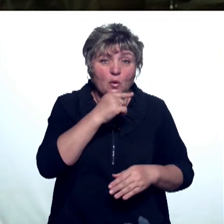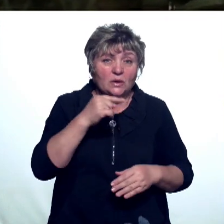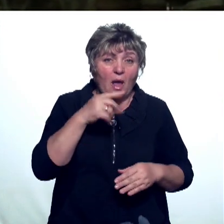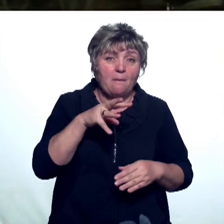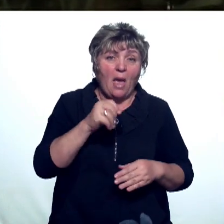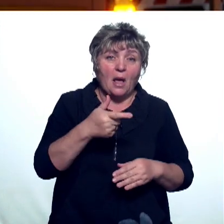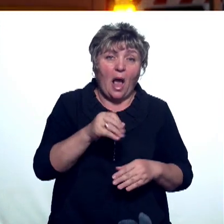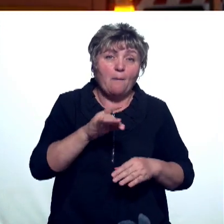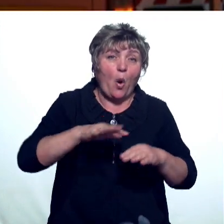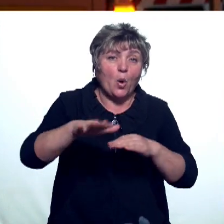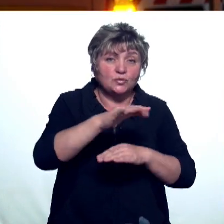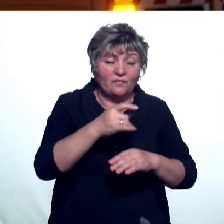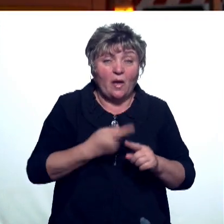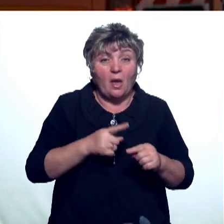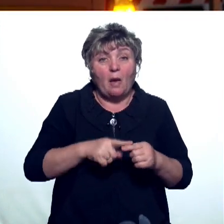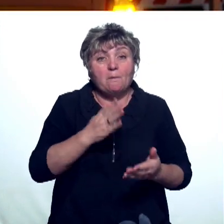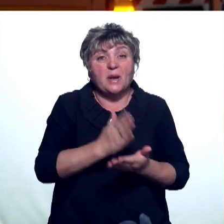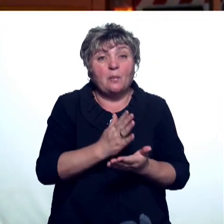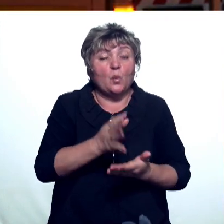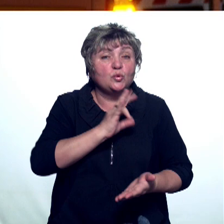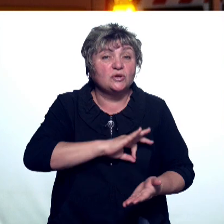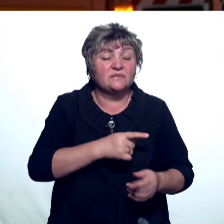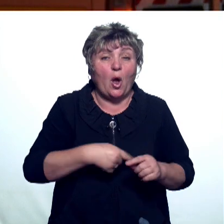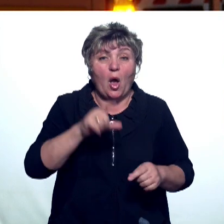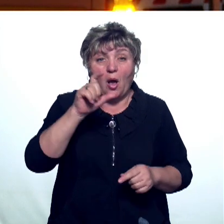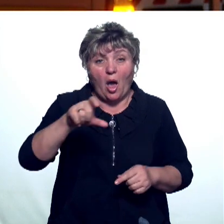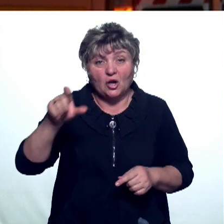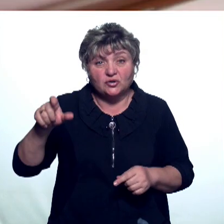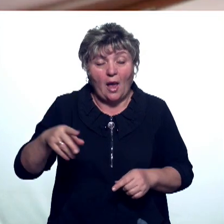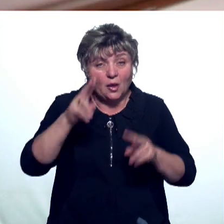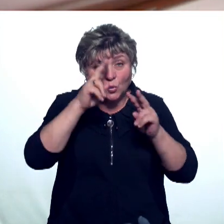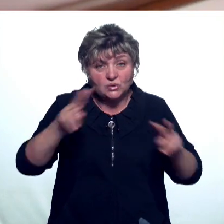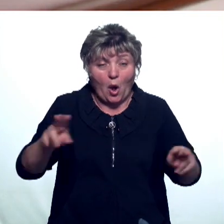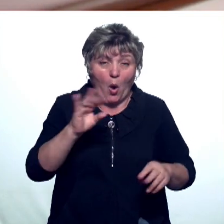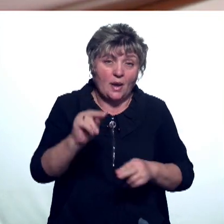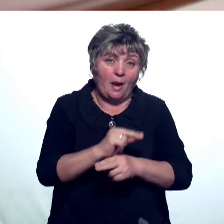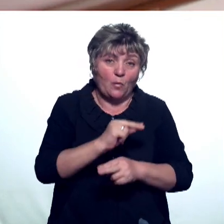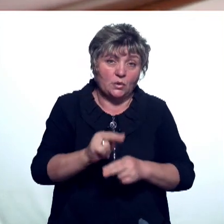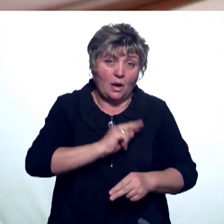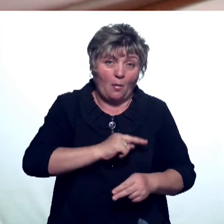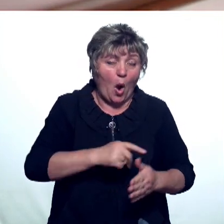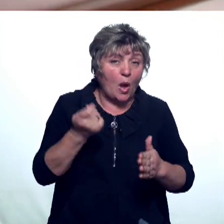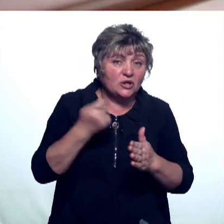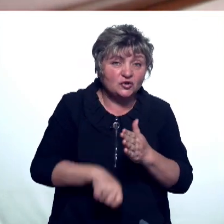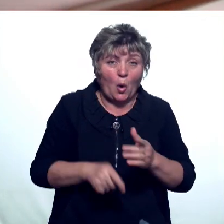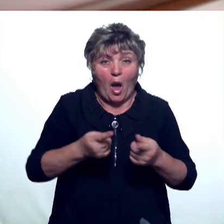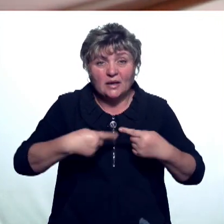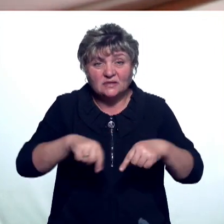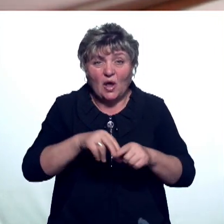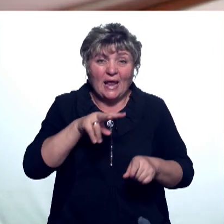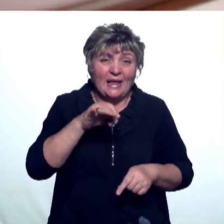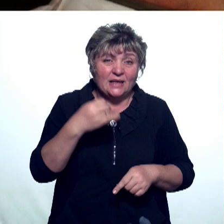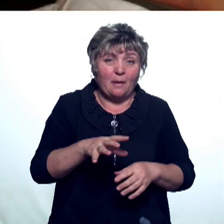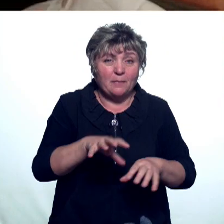мегаполисах. Одно из его преимуществ в том, что горожане даже не узнают о ремонтных работах. Никаких отключений и организованных линий